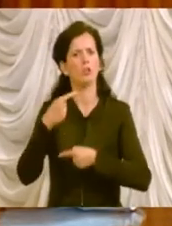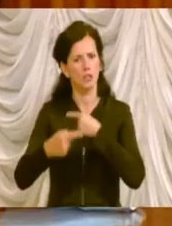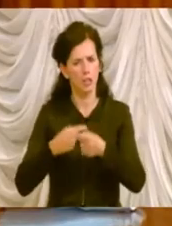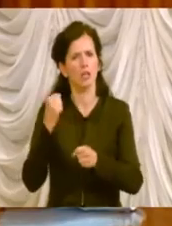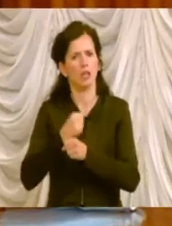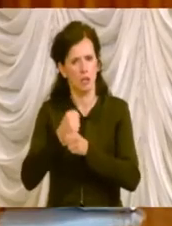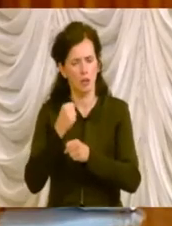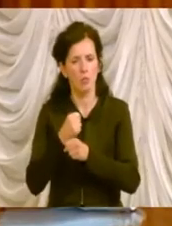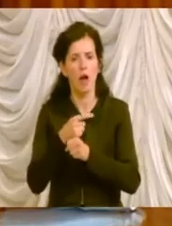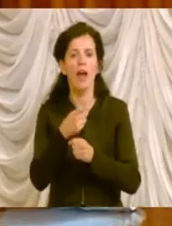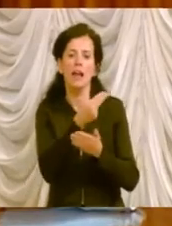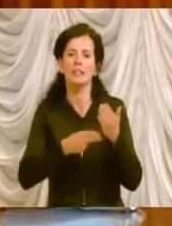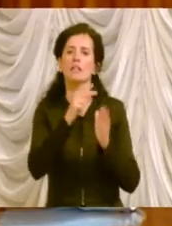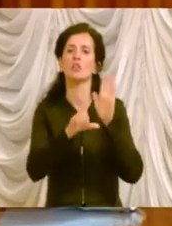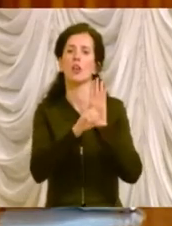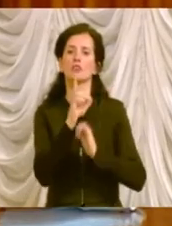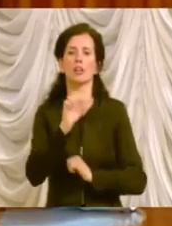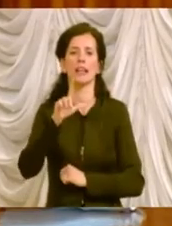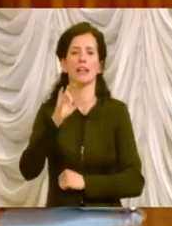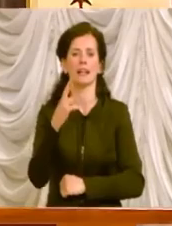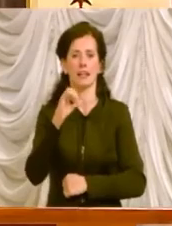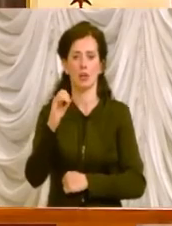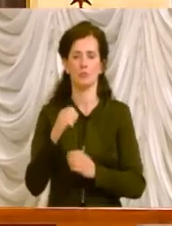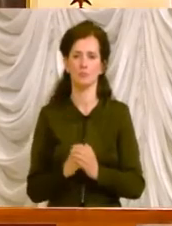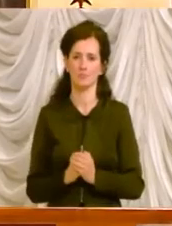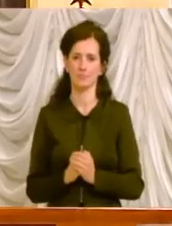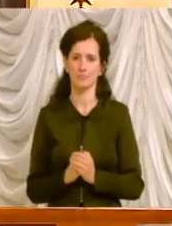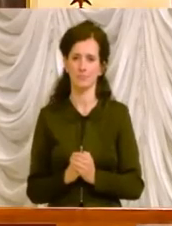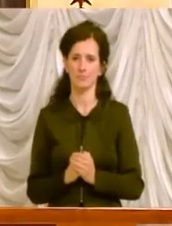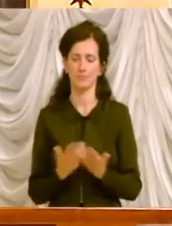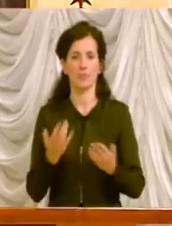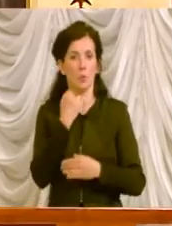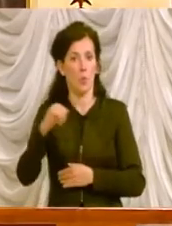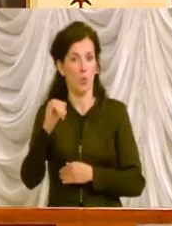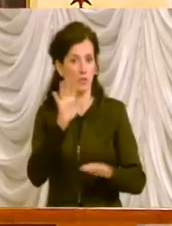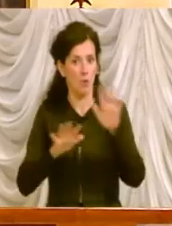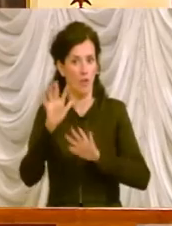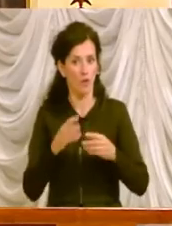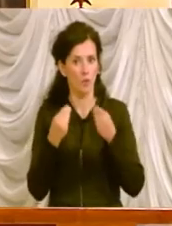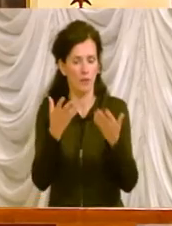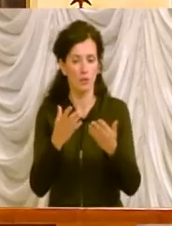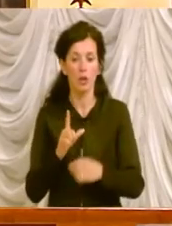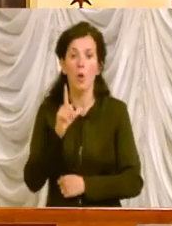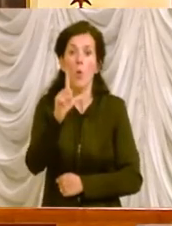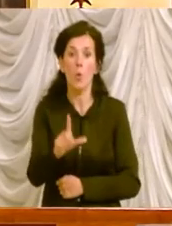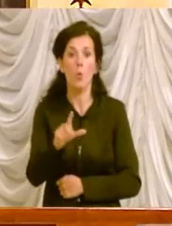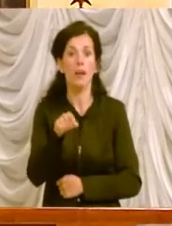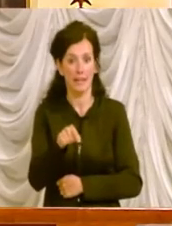attraverso il disegno di legge del Rio. Un'ultima informazione vi fornisco dal lunedì,